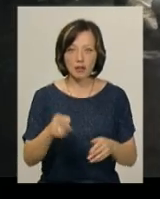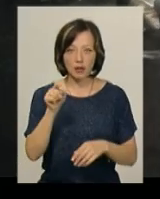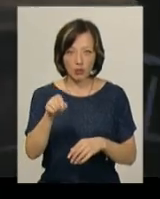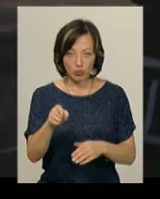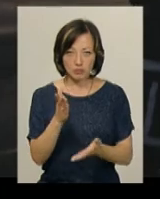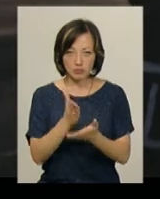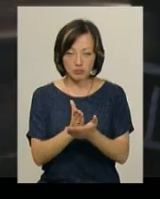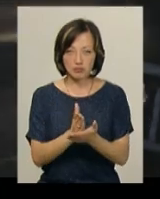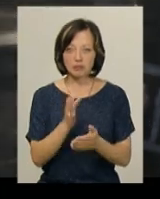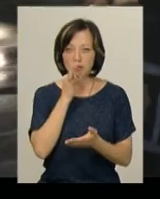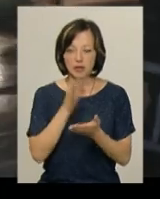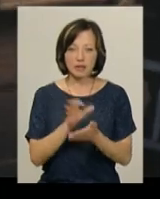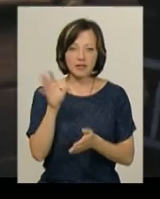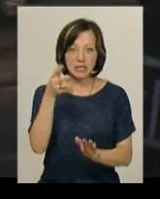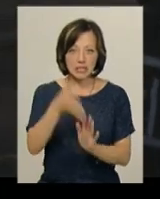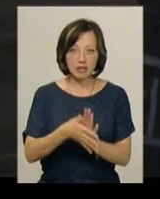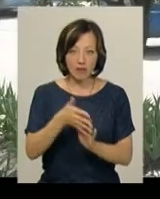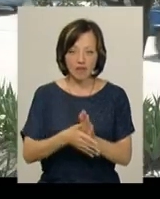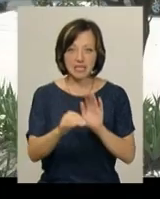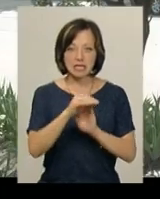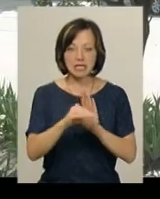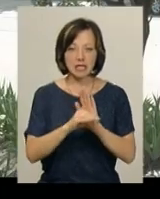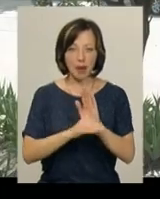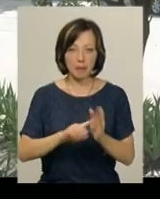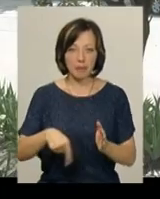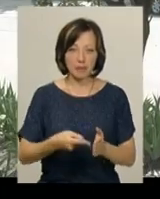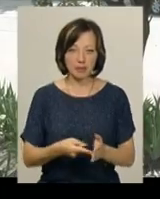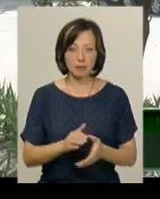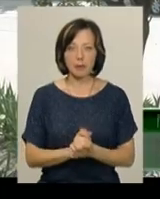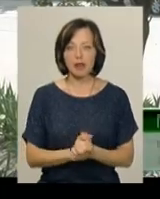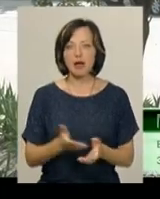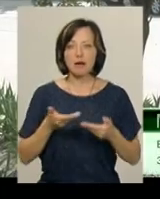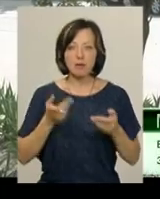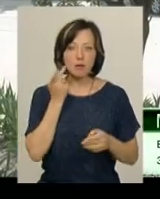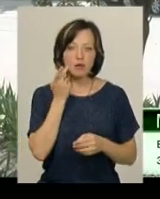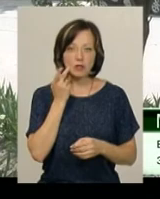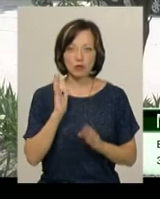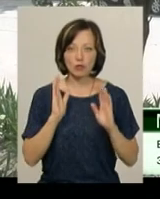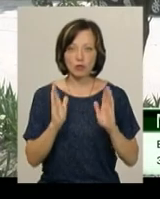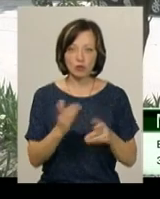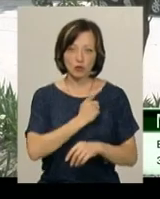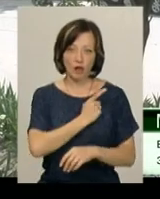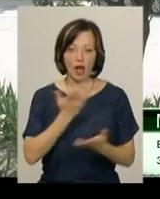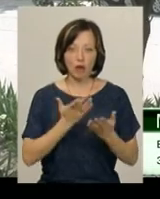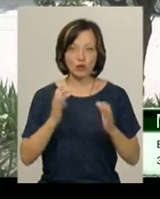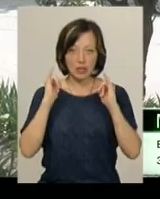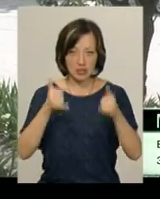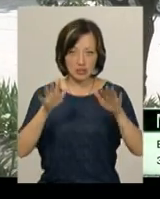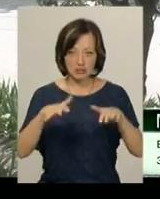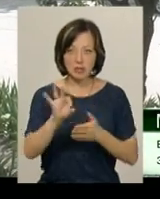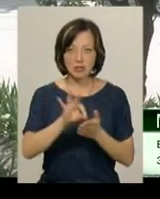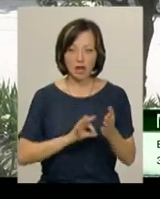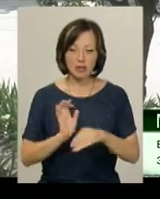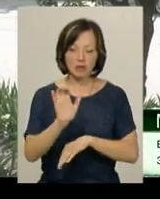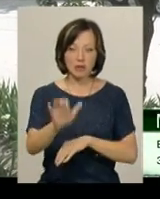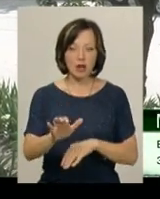балансі перебувають усі зливові системи міста. Ми постійно будемо чергувати, щоб якщо злива, ми зразу хочемо